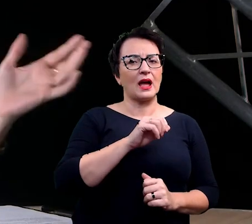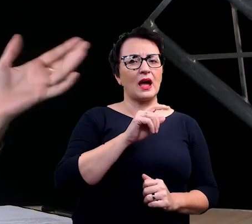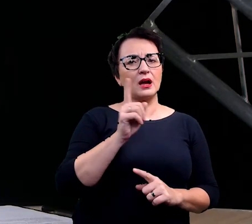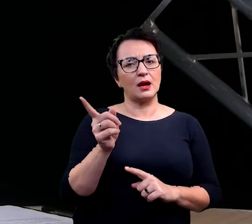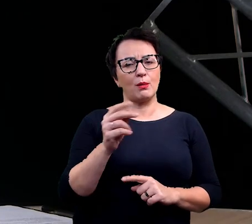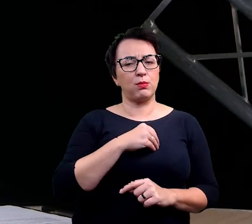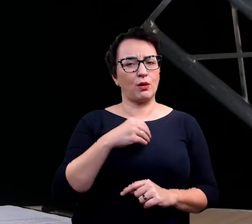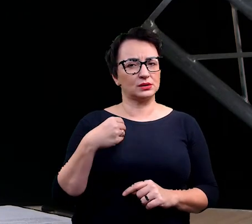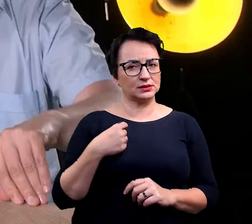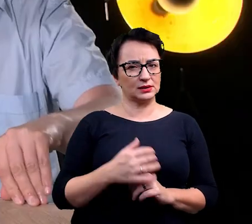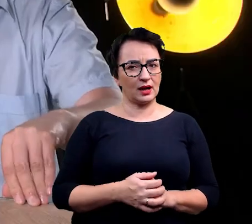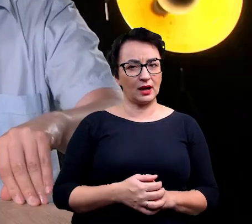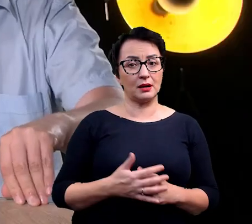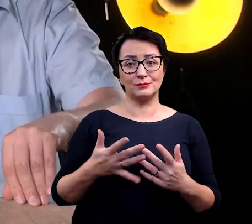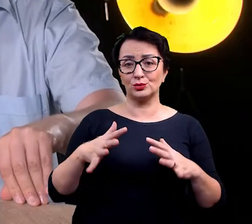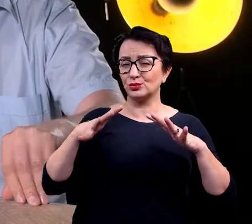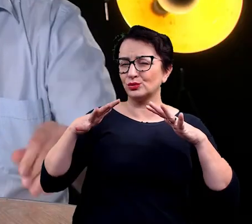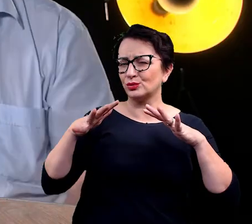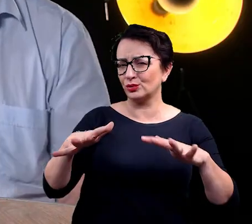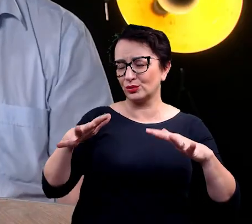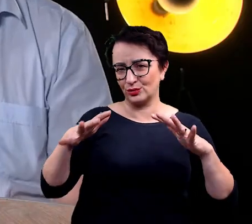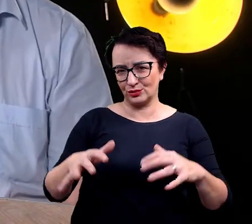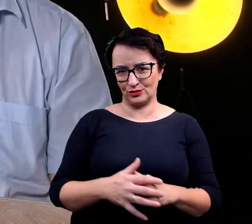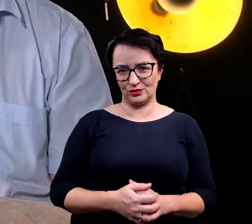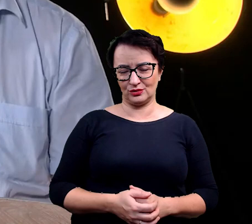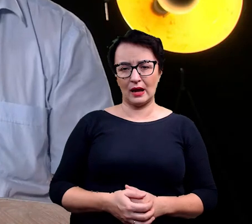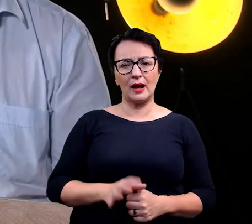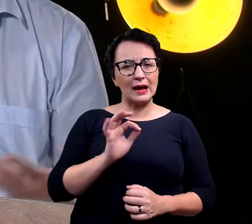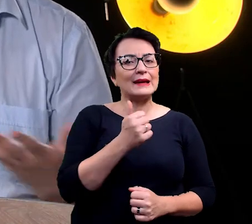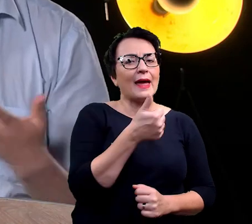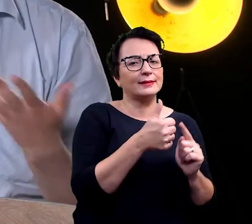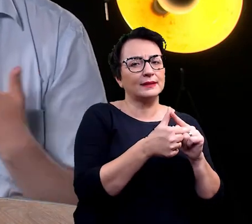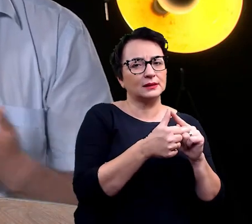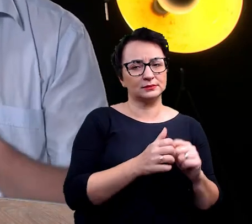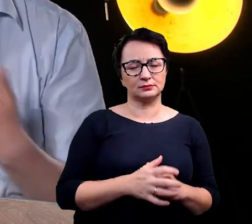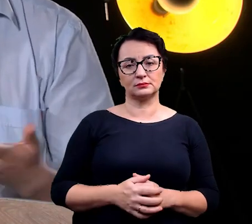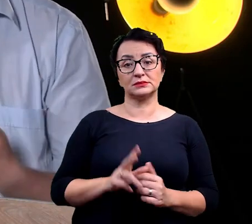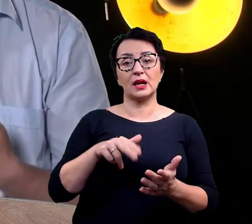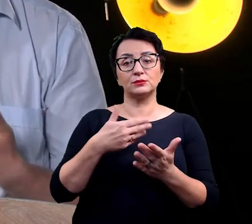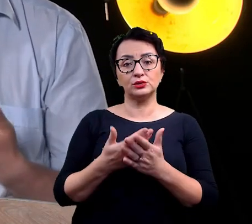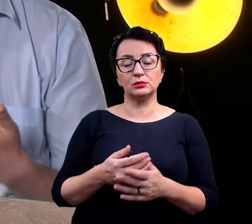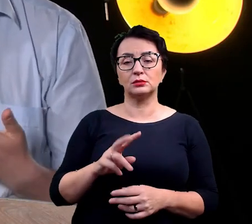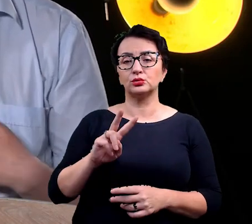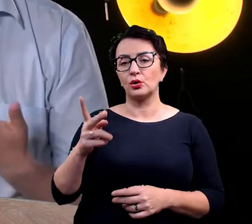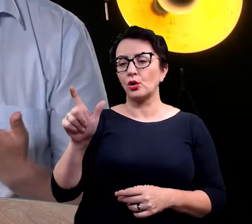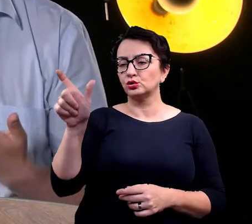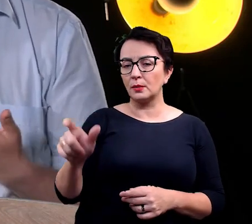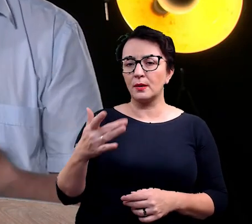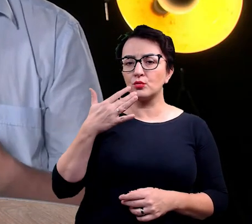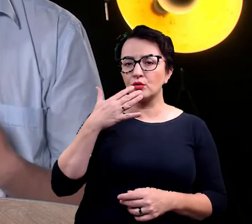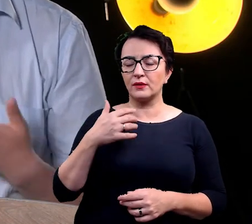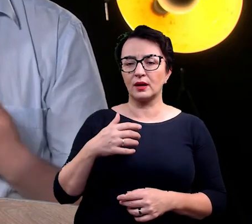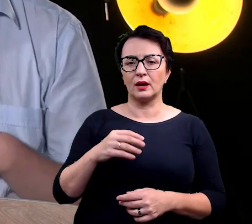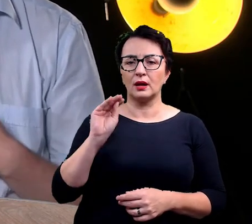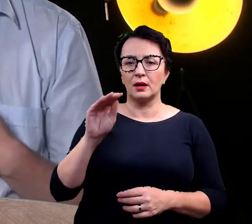Już dzisiaj się przekonaliśmy o... Jest mnóstwo różnic. Jest mnóstwo różnic. Jest mnóstwo różnic. chociażby zwracanie się do innych osób. Zajmuje bardzo dużo